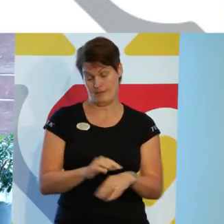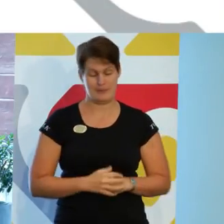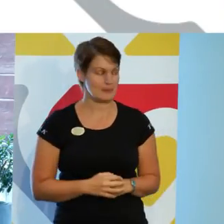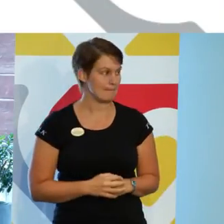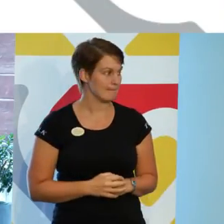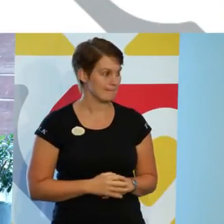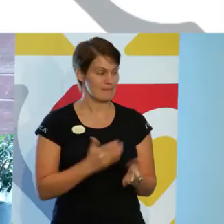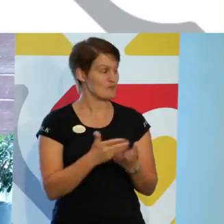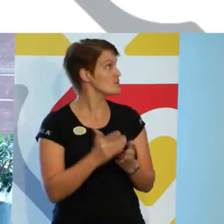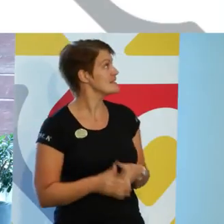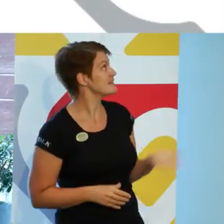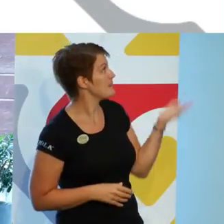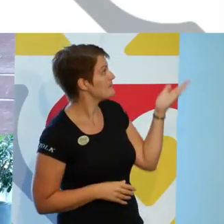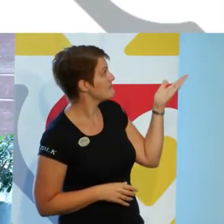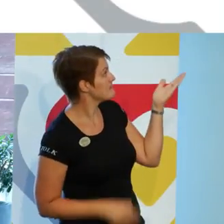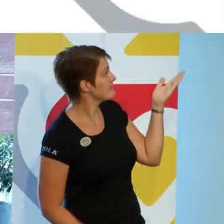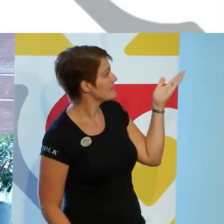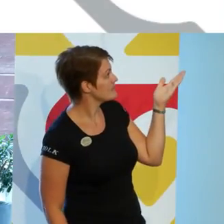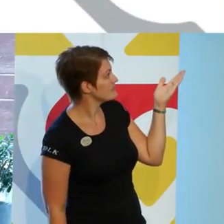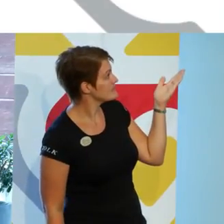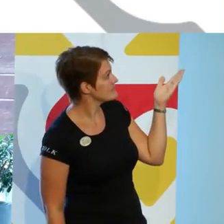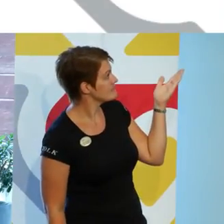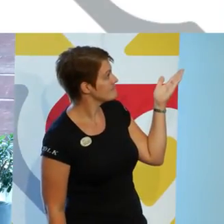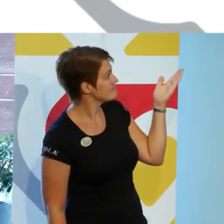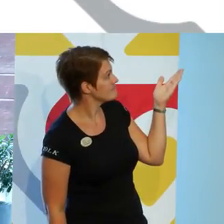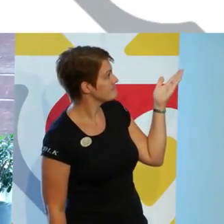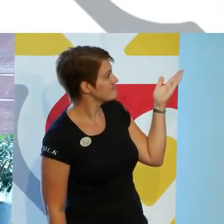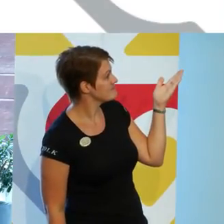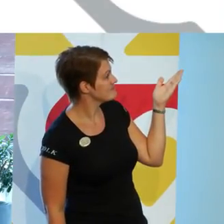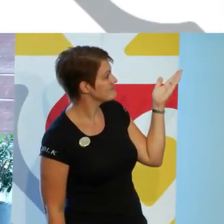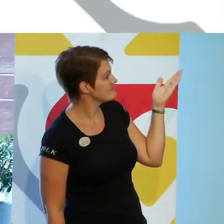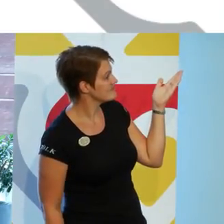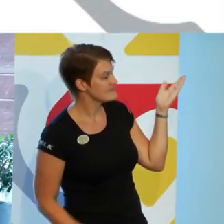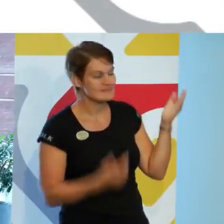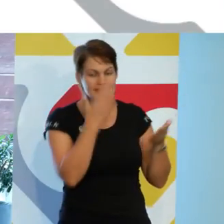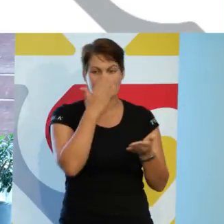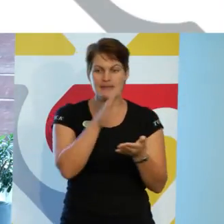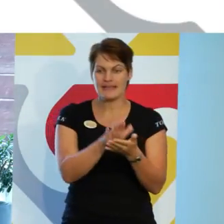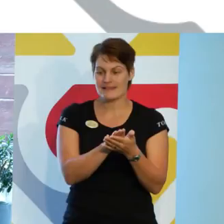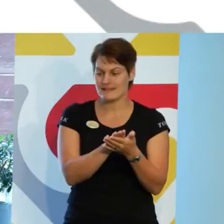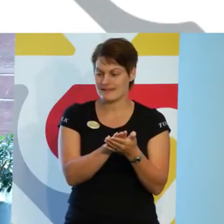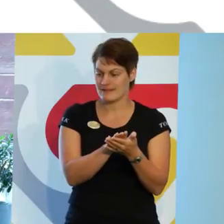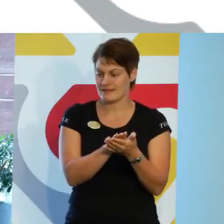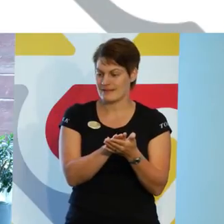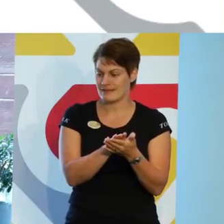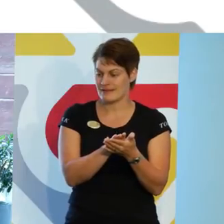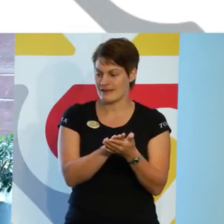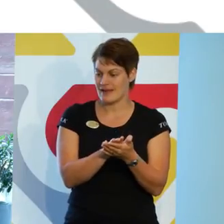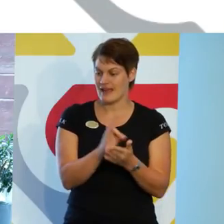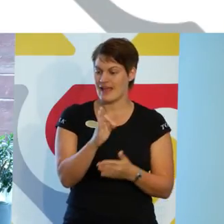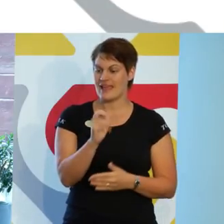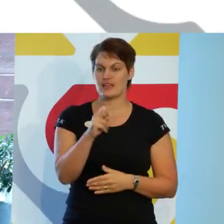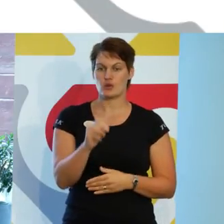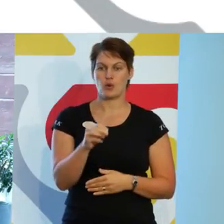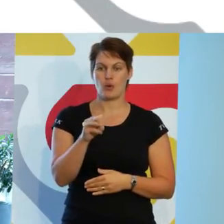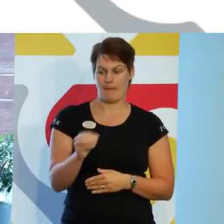Bildgooglar vi vidare på hälsa så ser vi också den här bilden. Bilden av den heteronormativa